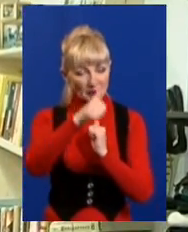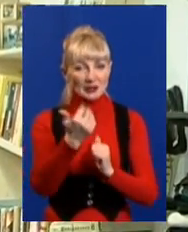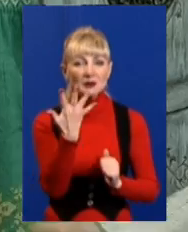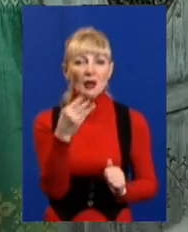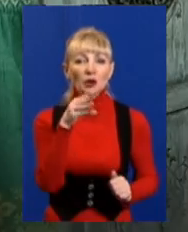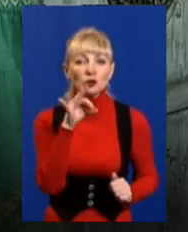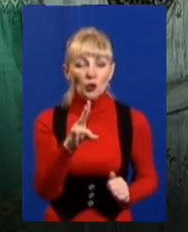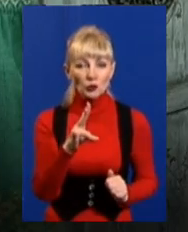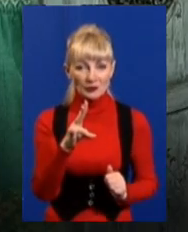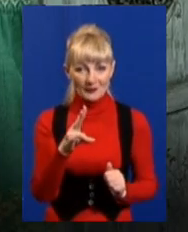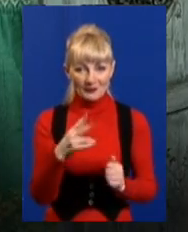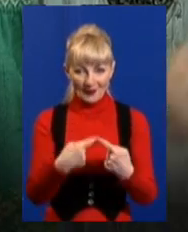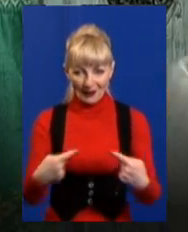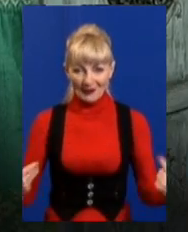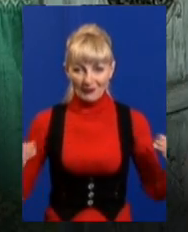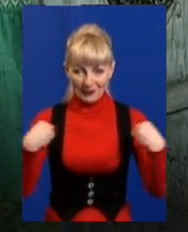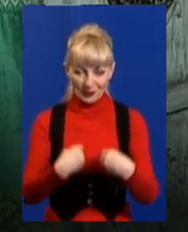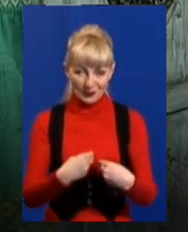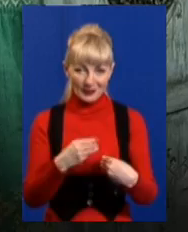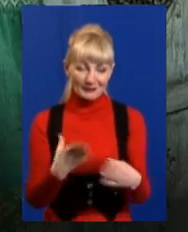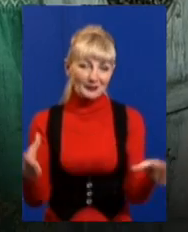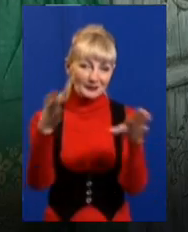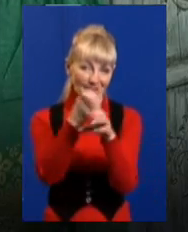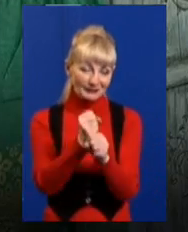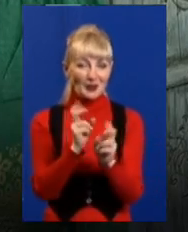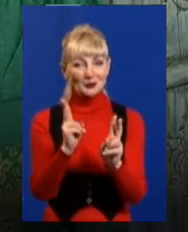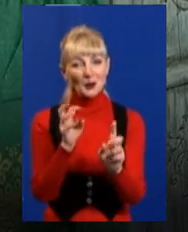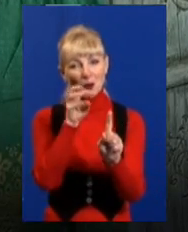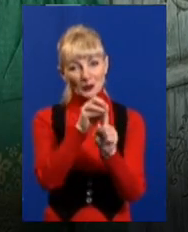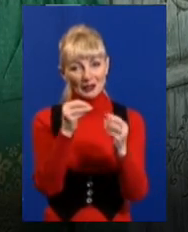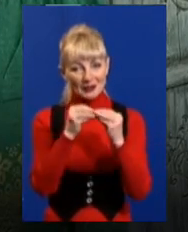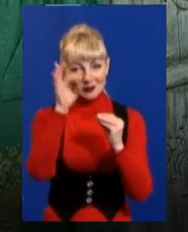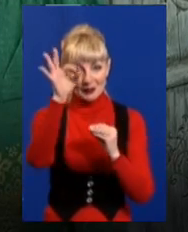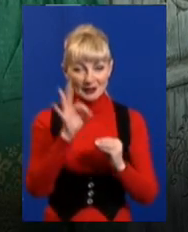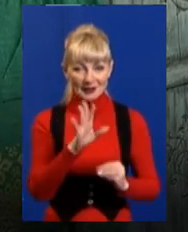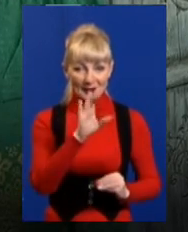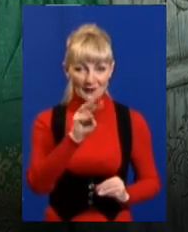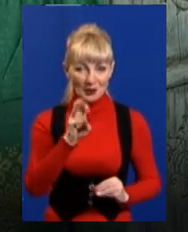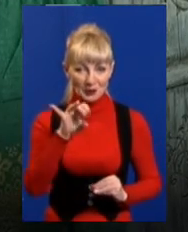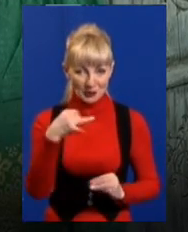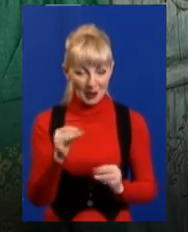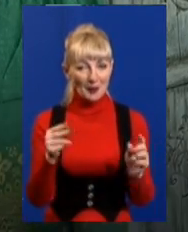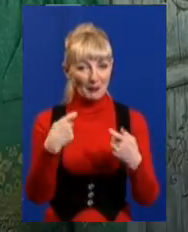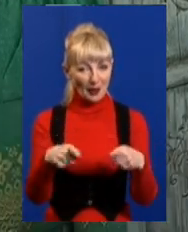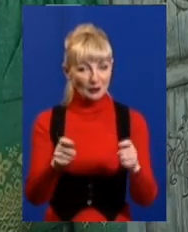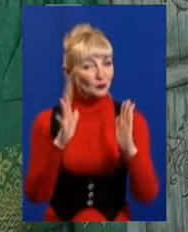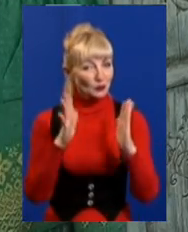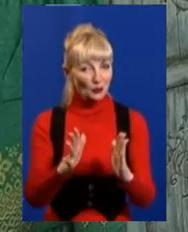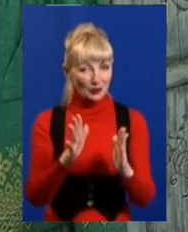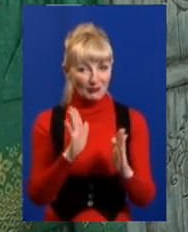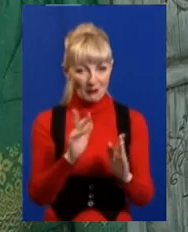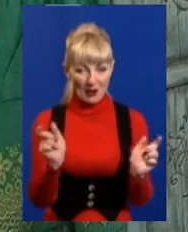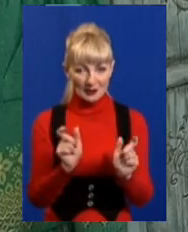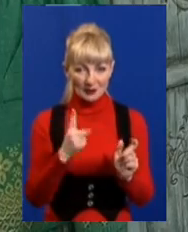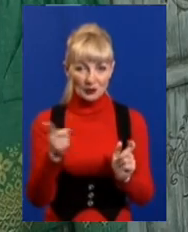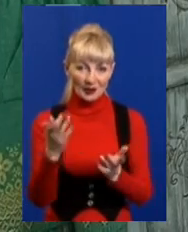Хтось привозить машинами, хтось приносить в пакуночку, хтось в своєму рюкзачку. 10% речей тільки ми продаємо через цю крамницю, тому